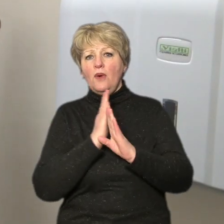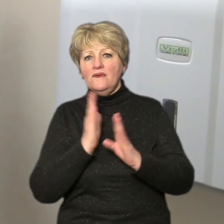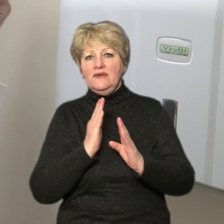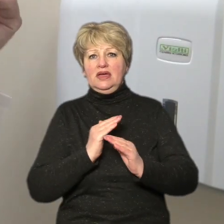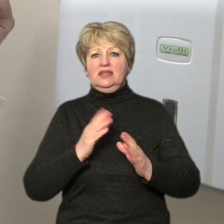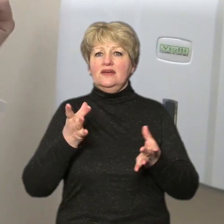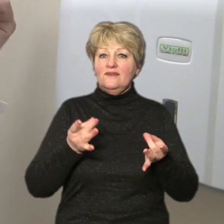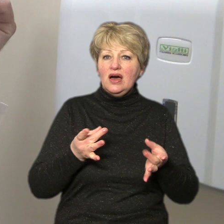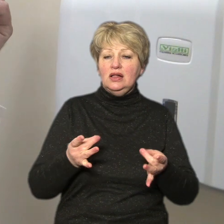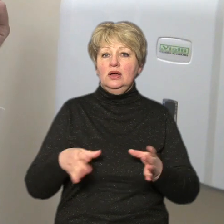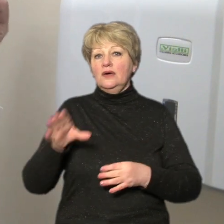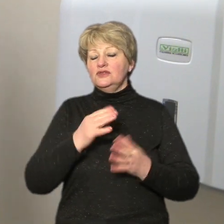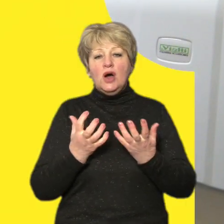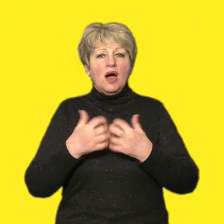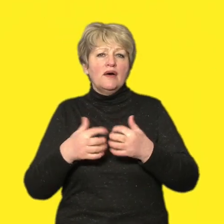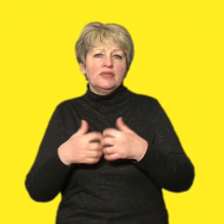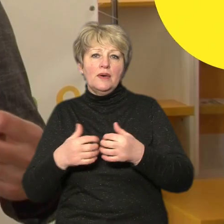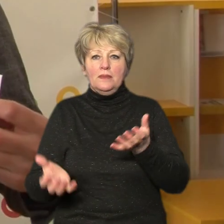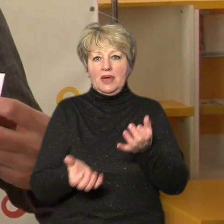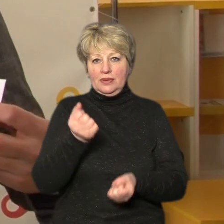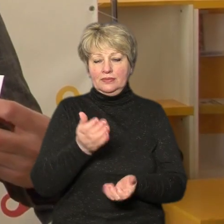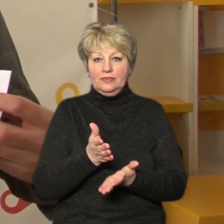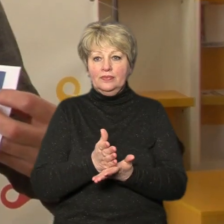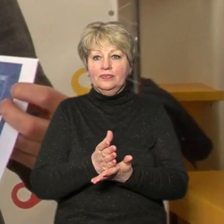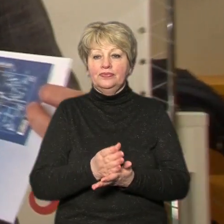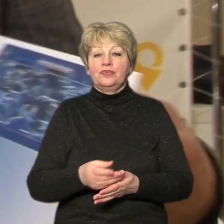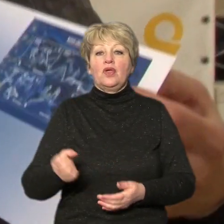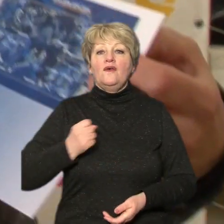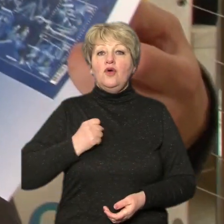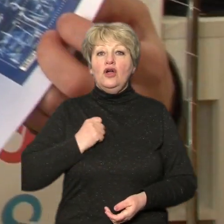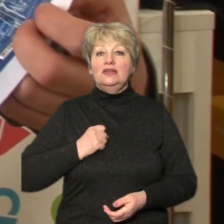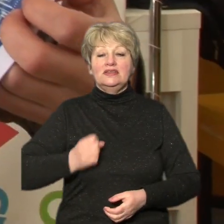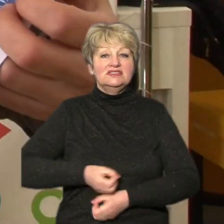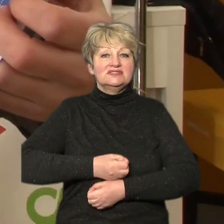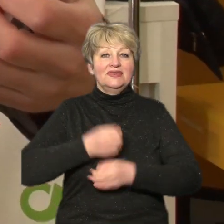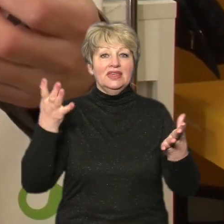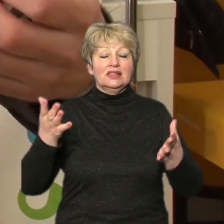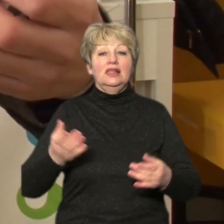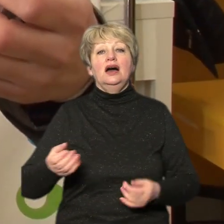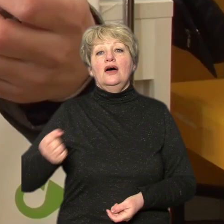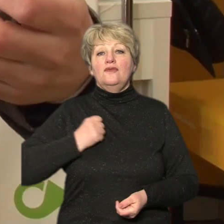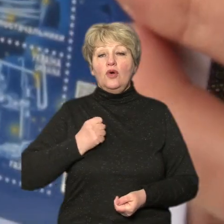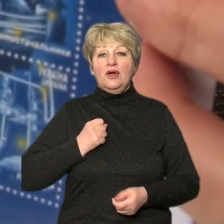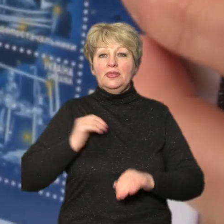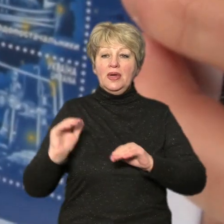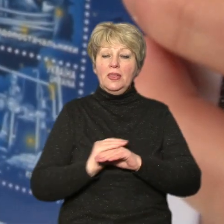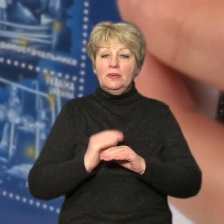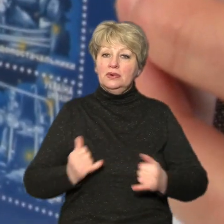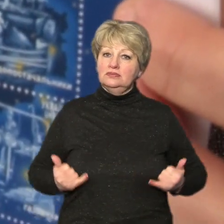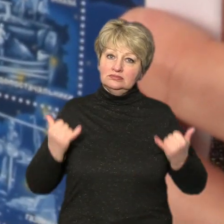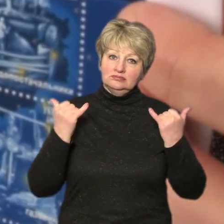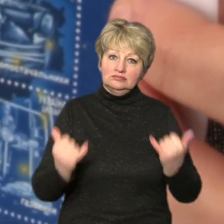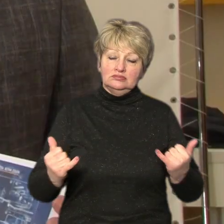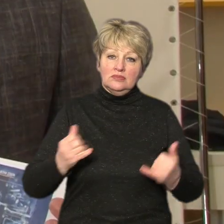все автоматично підтримується. Воїни світла, воїни добра. В Черкасах погасили марку, присвячену працівникам критичної